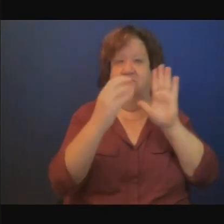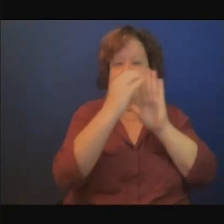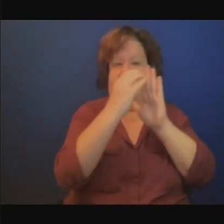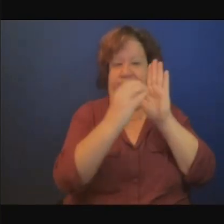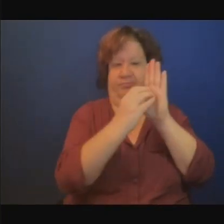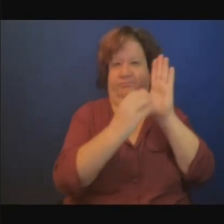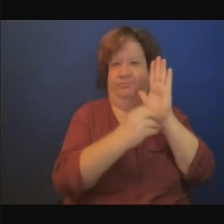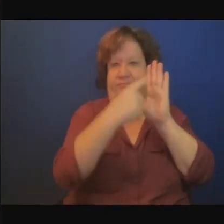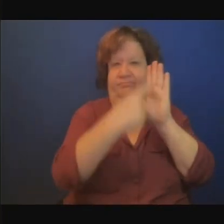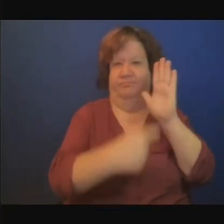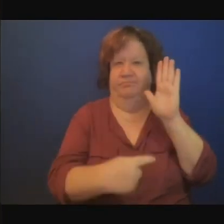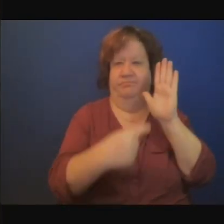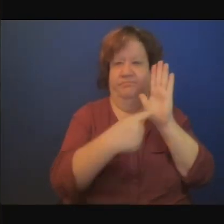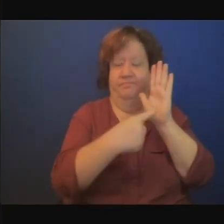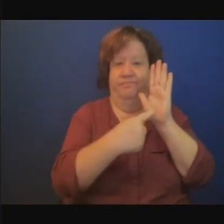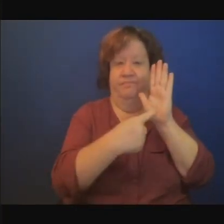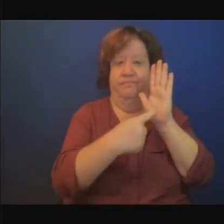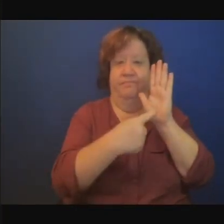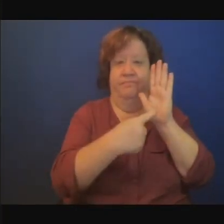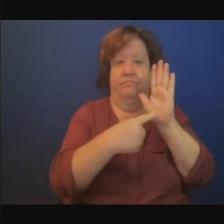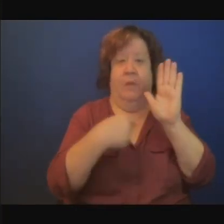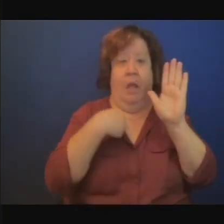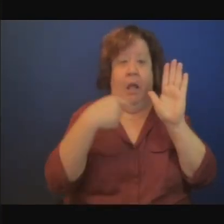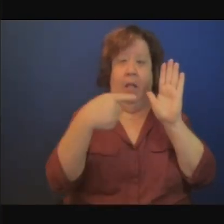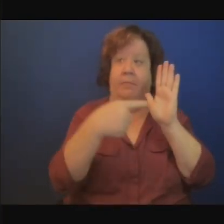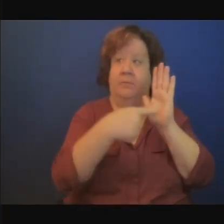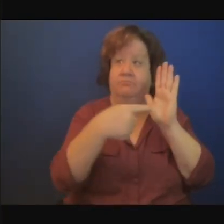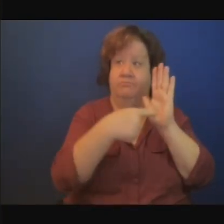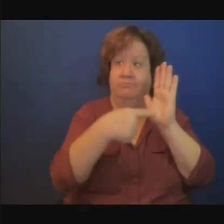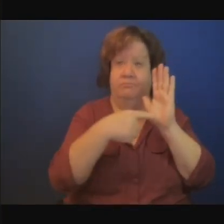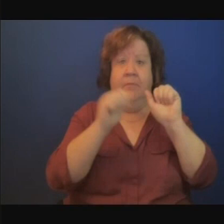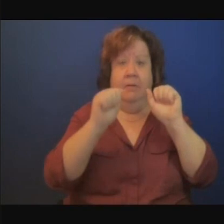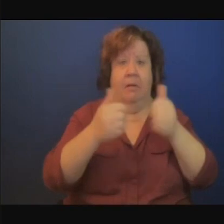et d'atteindre les objectifs en termes de CDN.